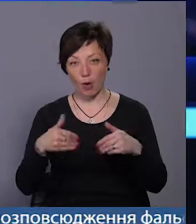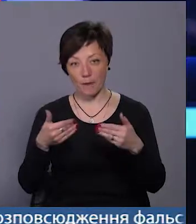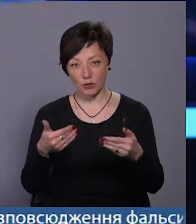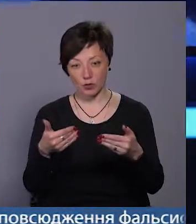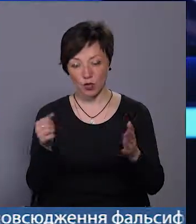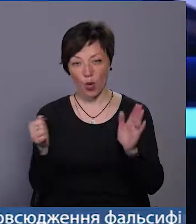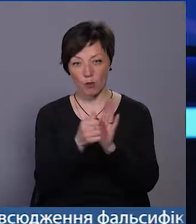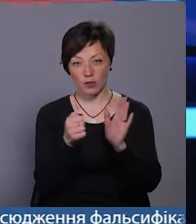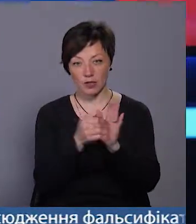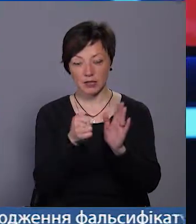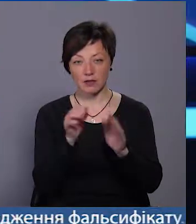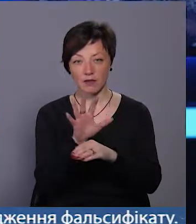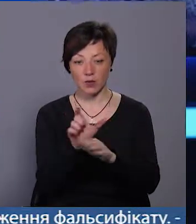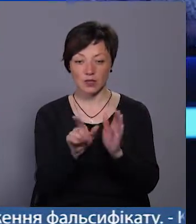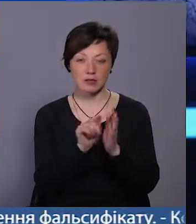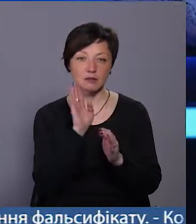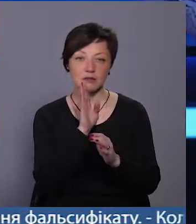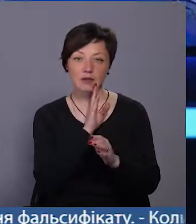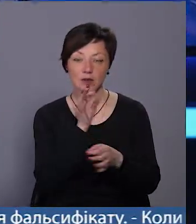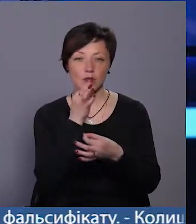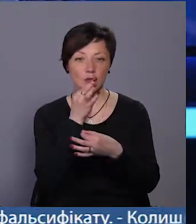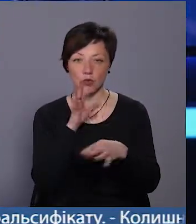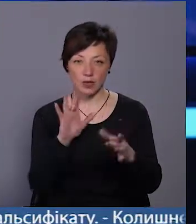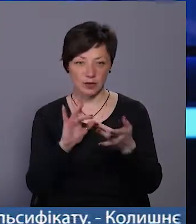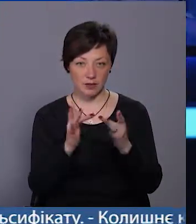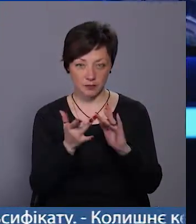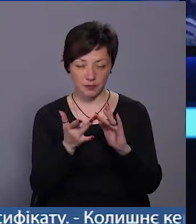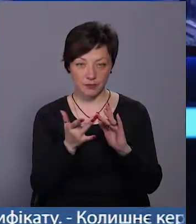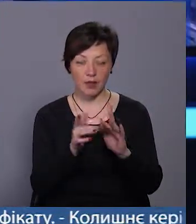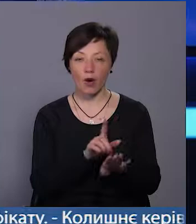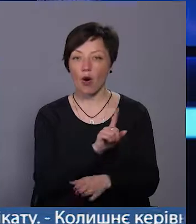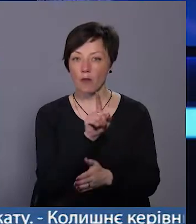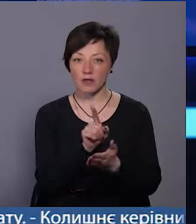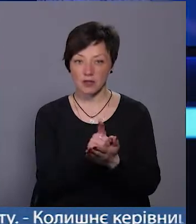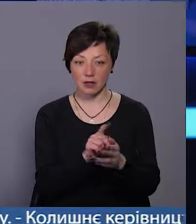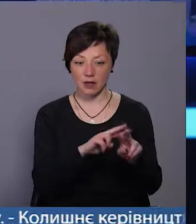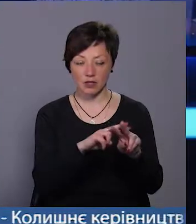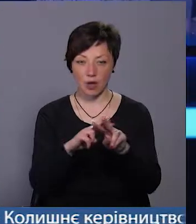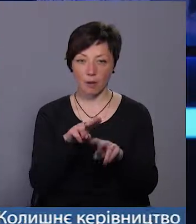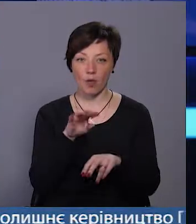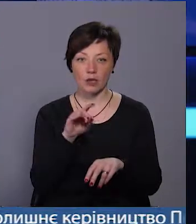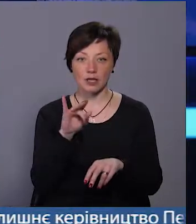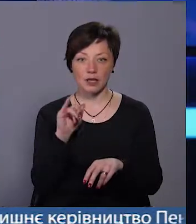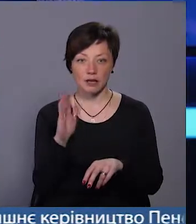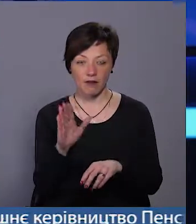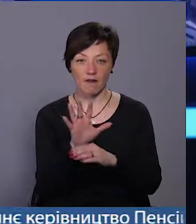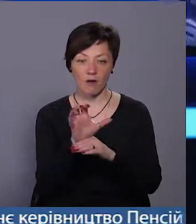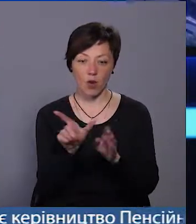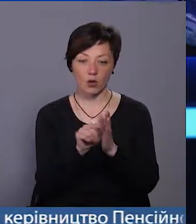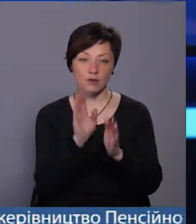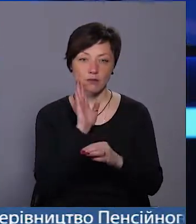опублікувати світлину з мамою у будь-який із соцмереж. Обов'язково з хештегами «Плоскирів» та «Фото з